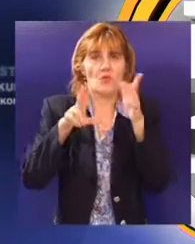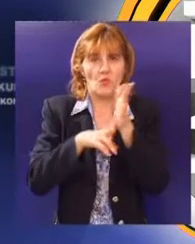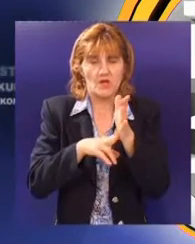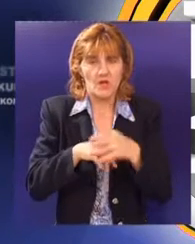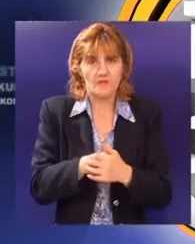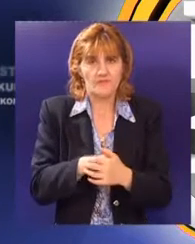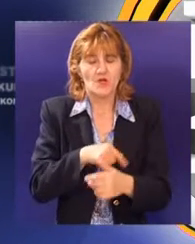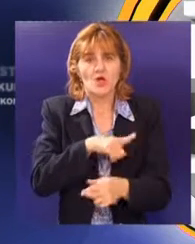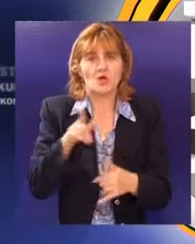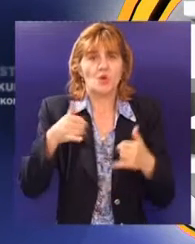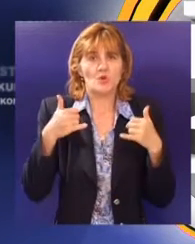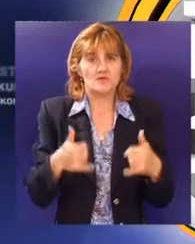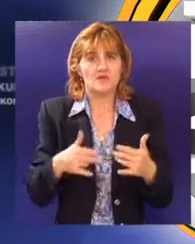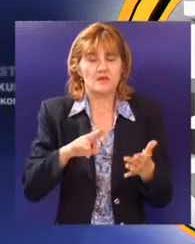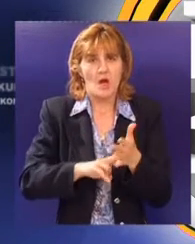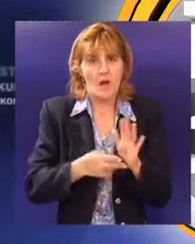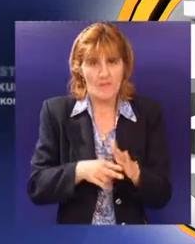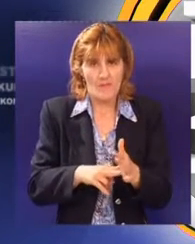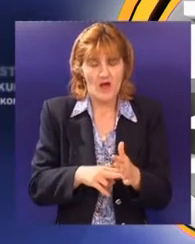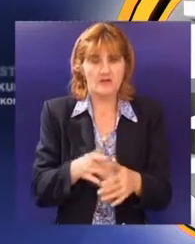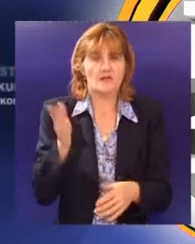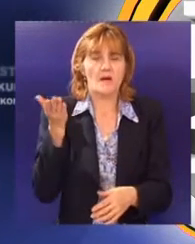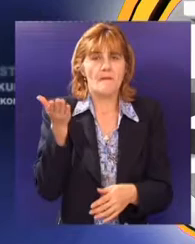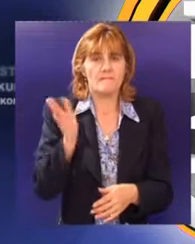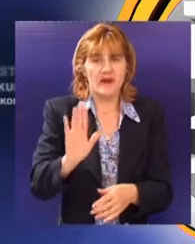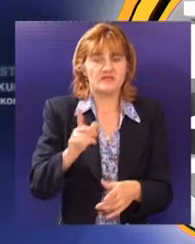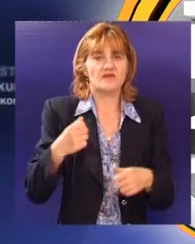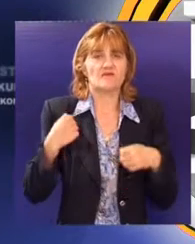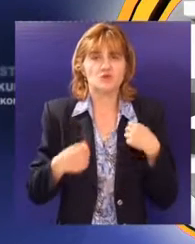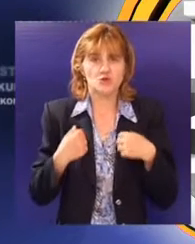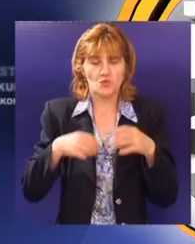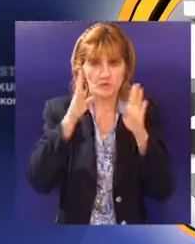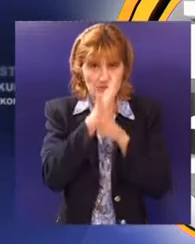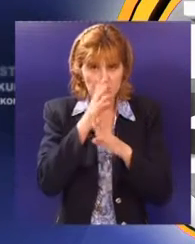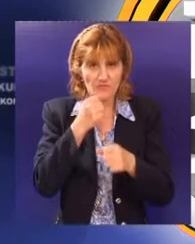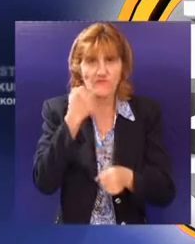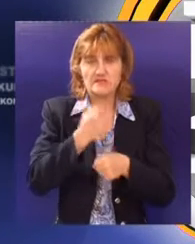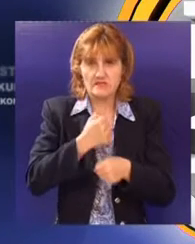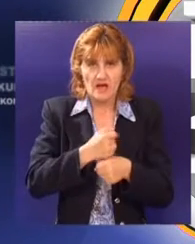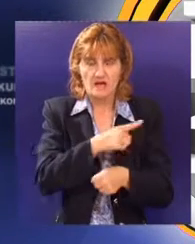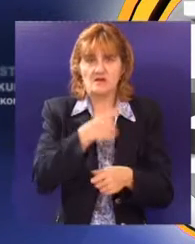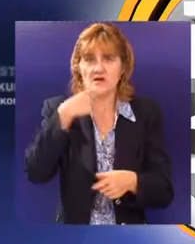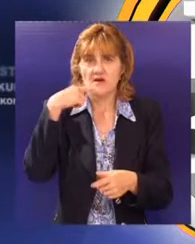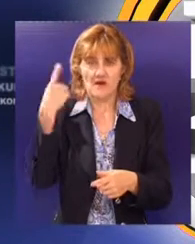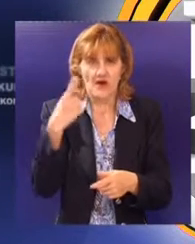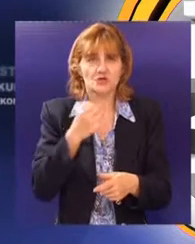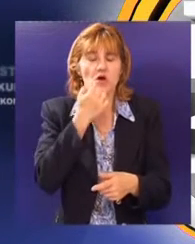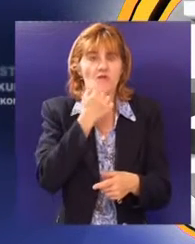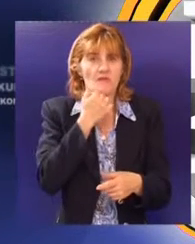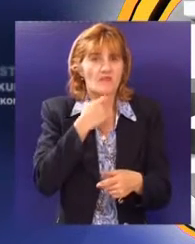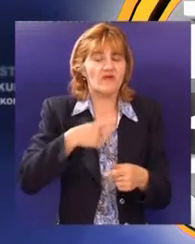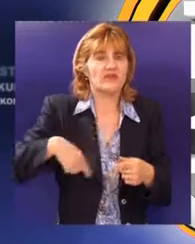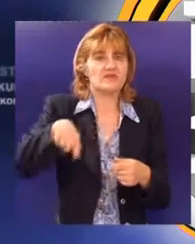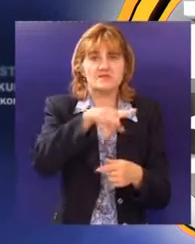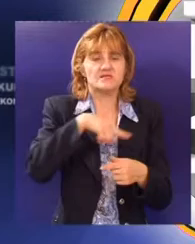rezultati projekta i dalji planovi u ovoj oblasti predstavnici Centralnog i Subotičkog inspektorata za rad predstavili su zainteresovanim privrednicima